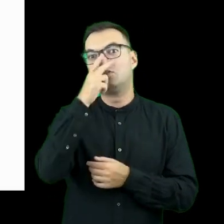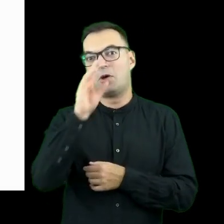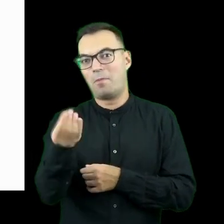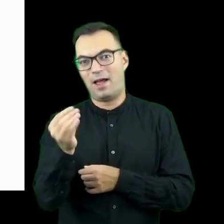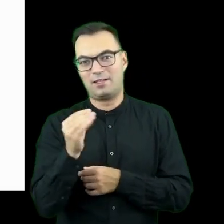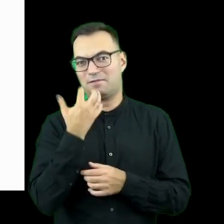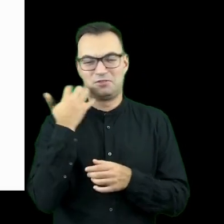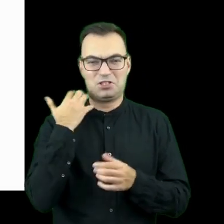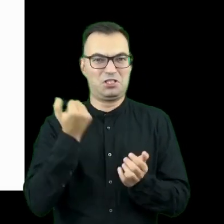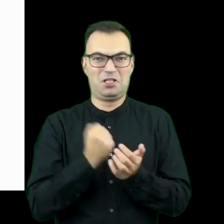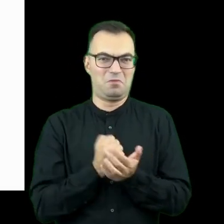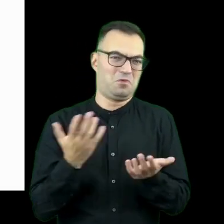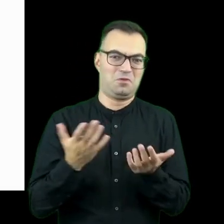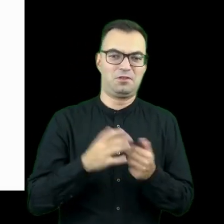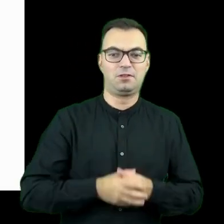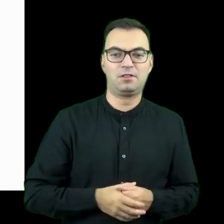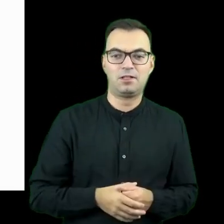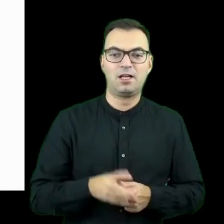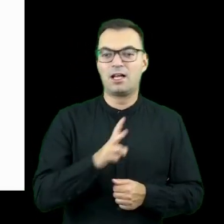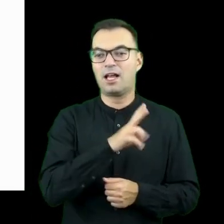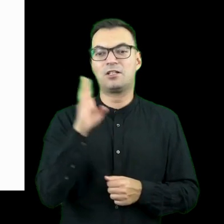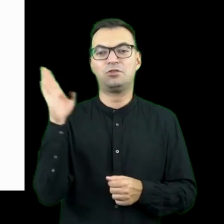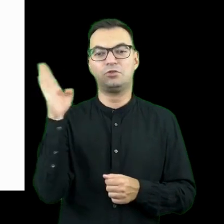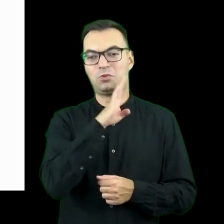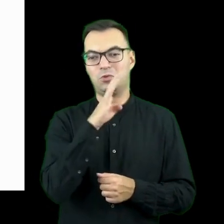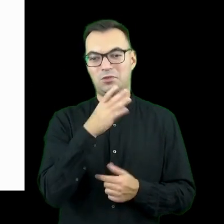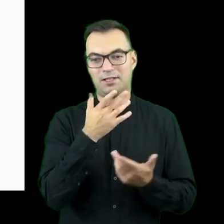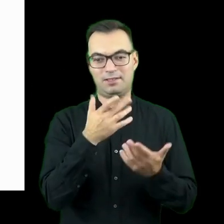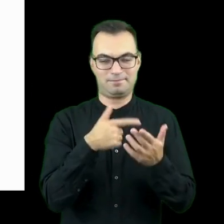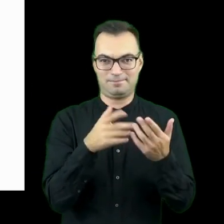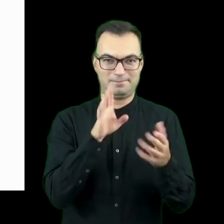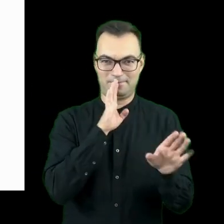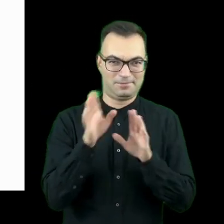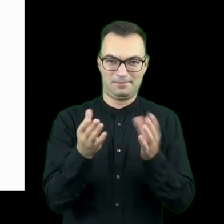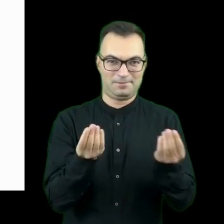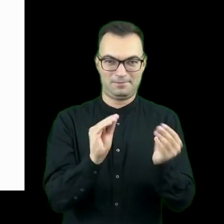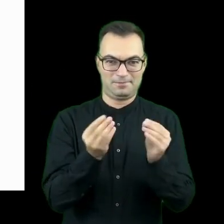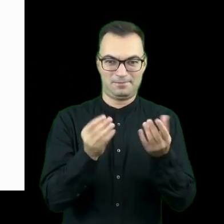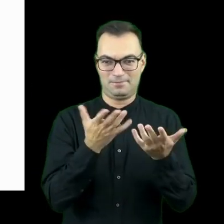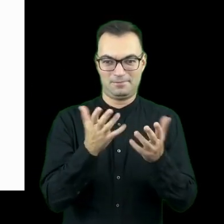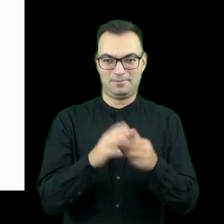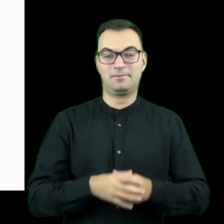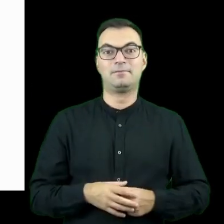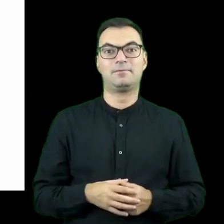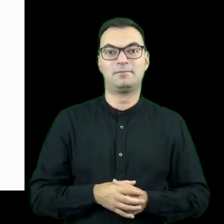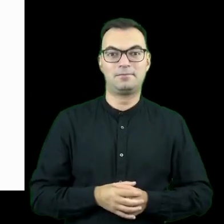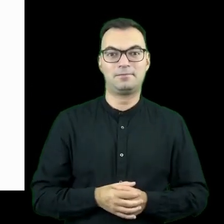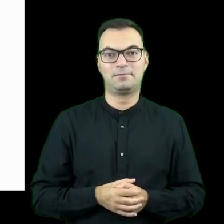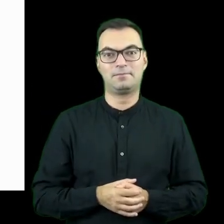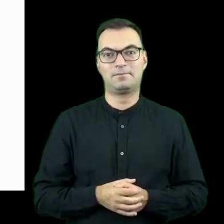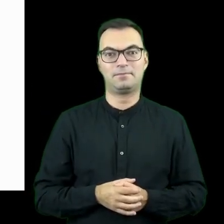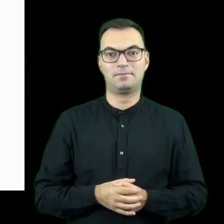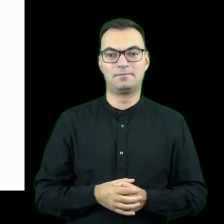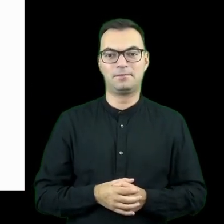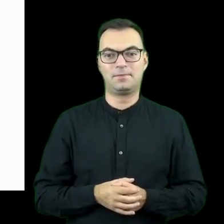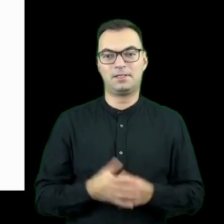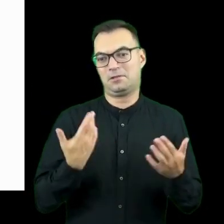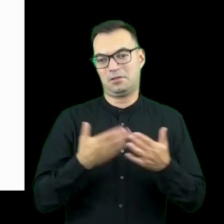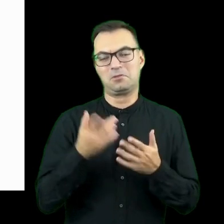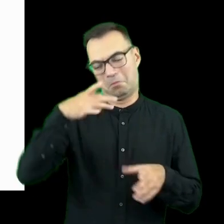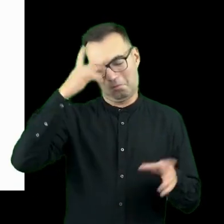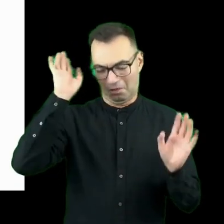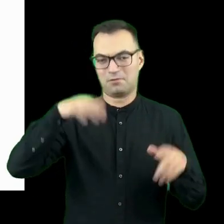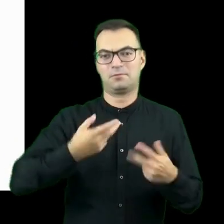książki wcześniej, bo każdy egzemplarz książki jest dosyć porównywalny, jest, powiedzmy, ma w sobie taką samą wartość i